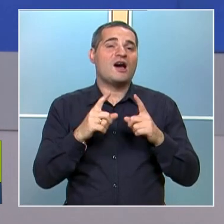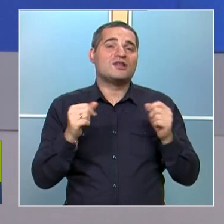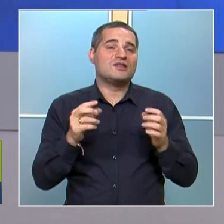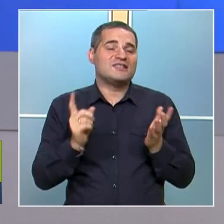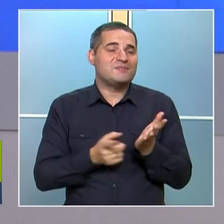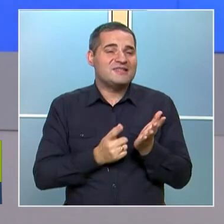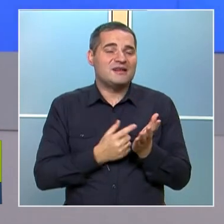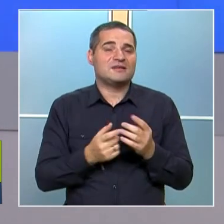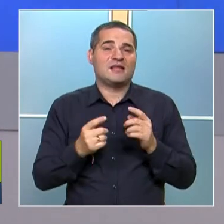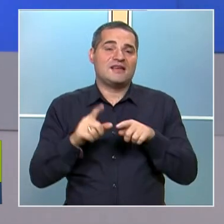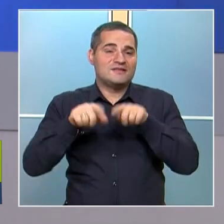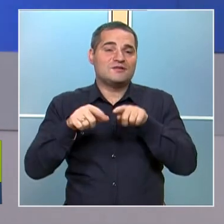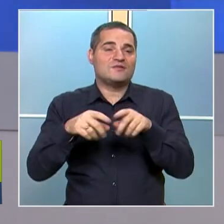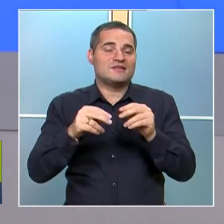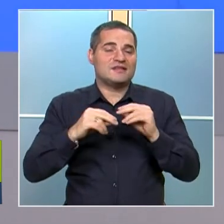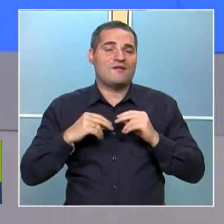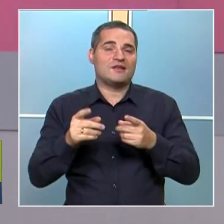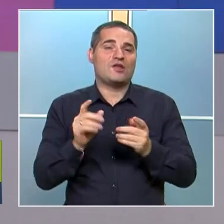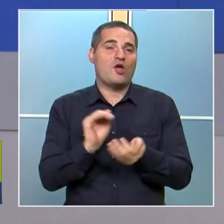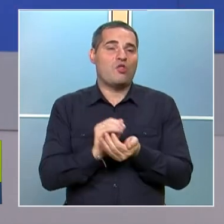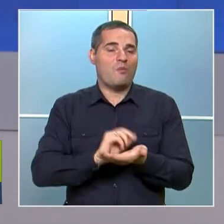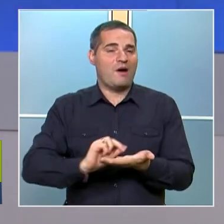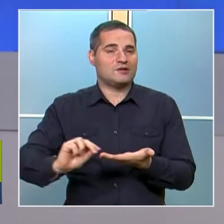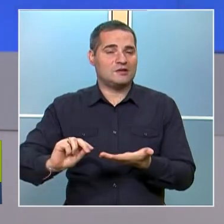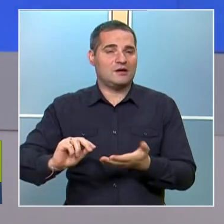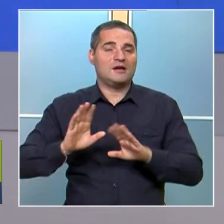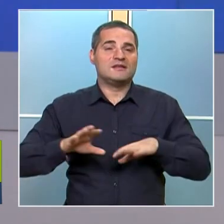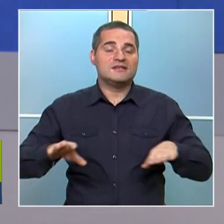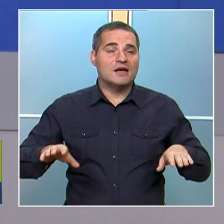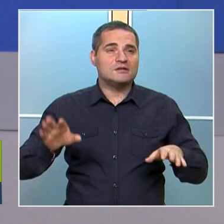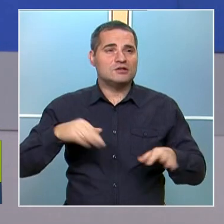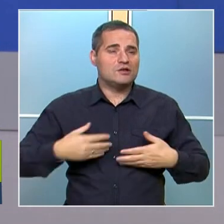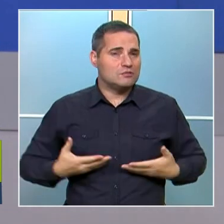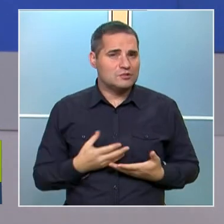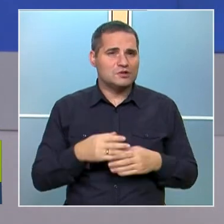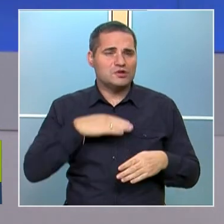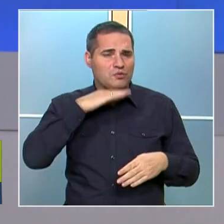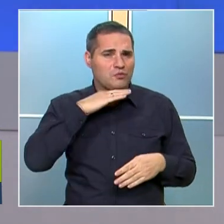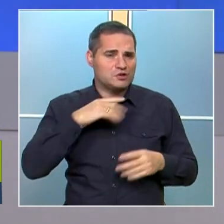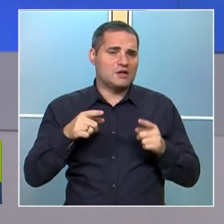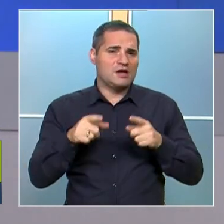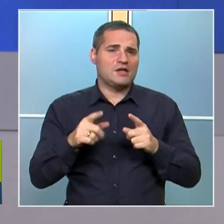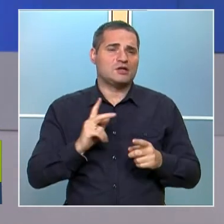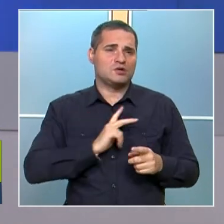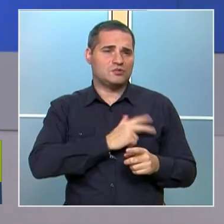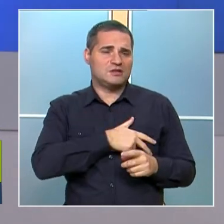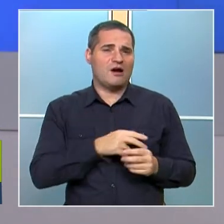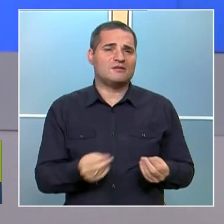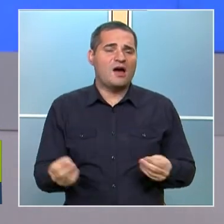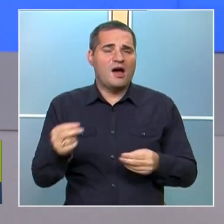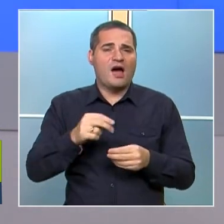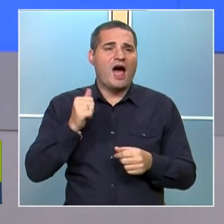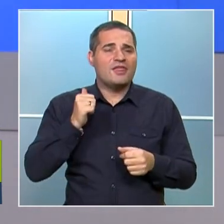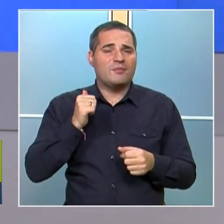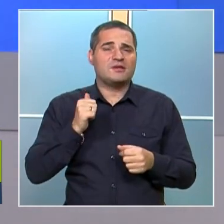това се дават и тези домашни. Тоест, така или иначе децата ще е нужно да се научат на тази социална адаптивност. Тоест,